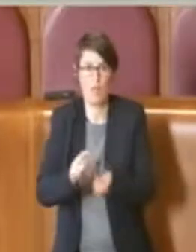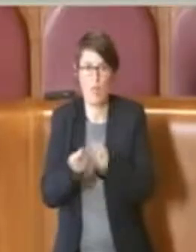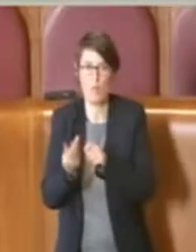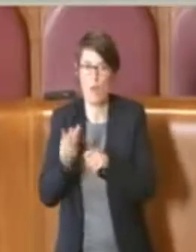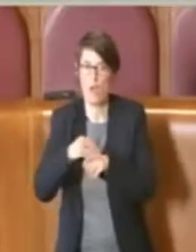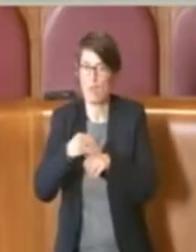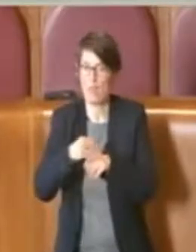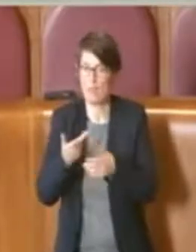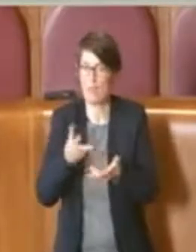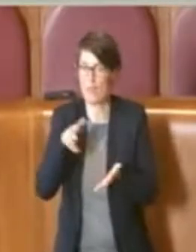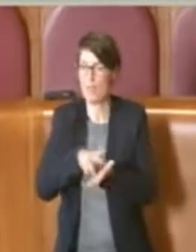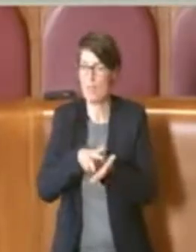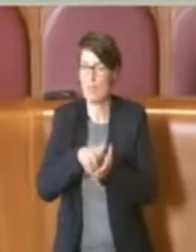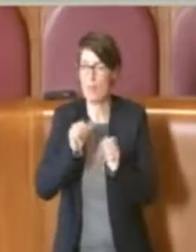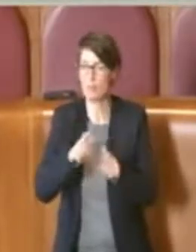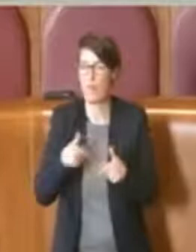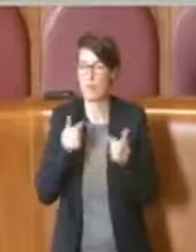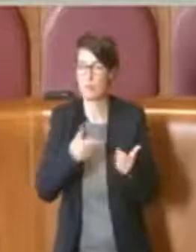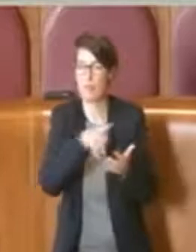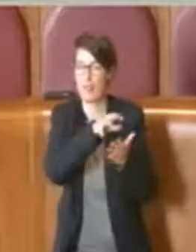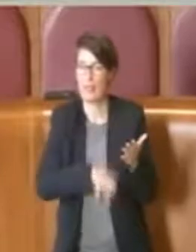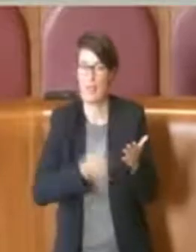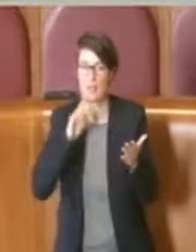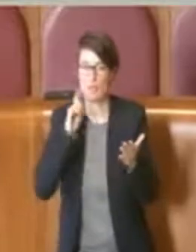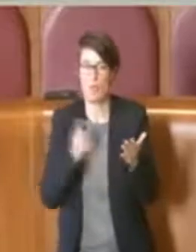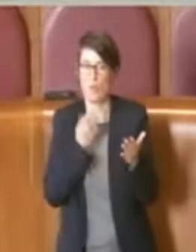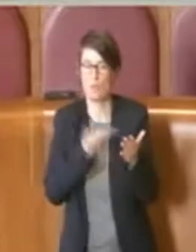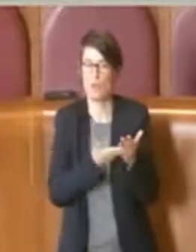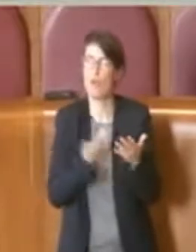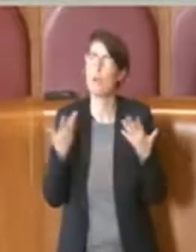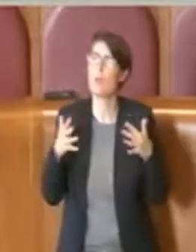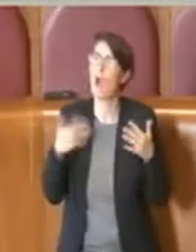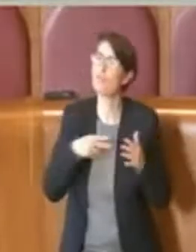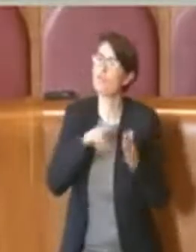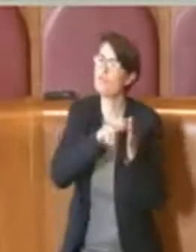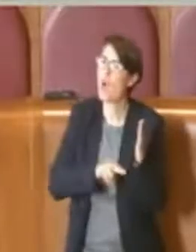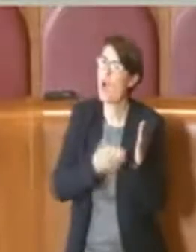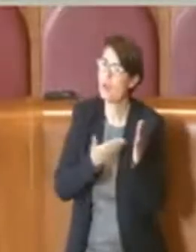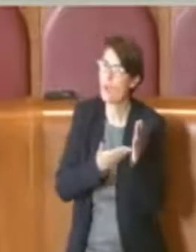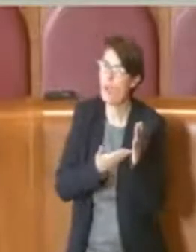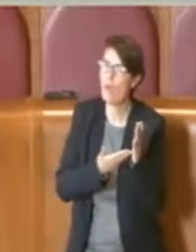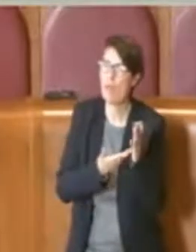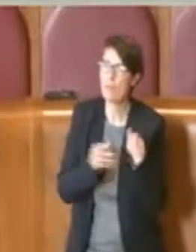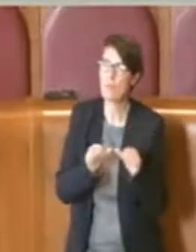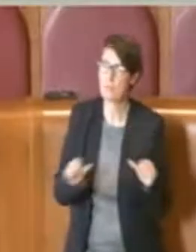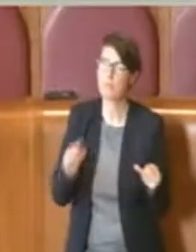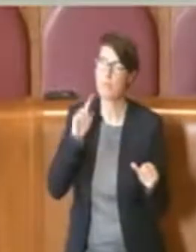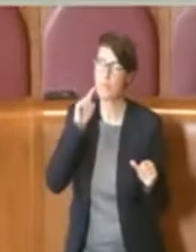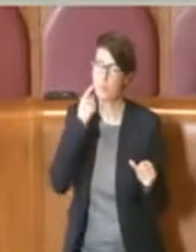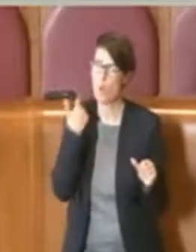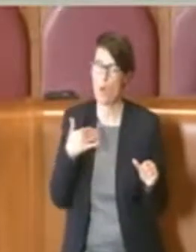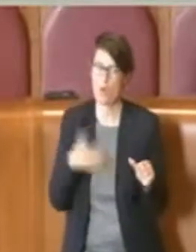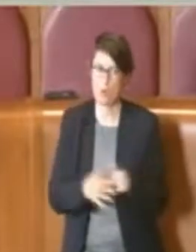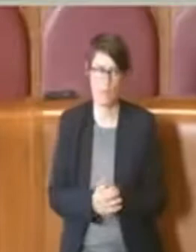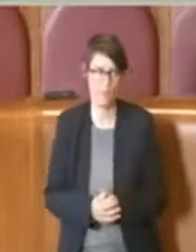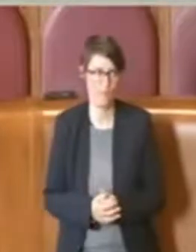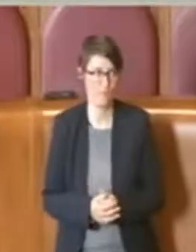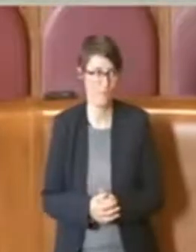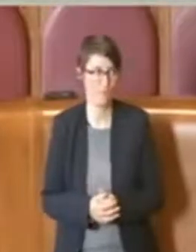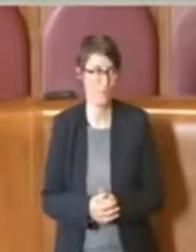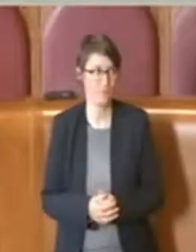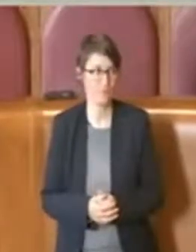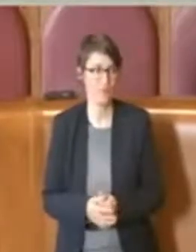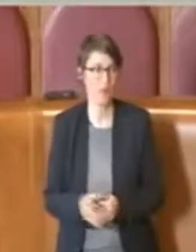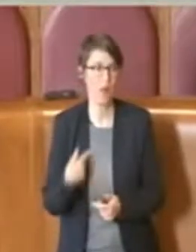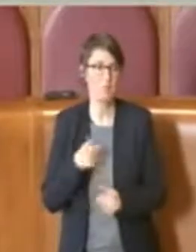sicuramente una buona base. Io credo veramente che il fatto che questo, anche